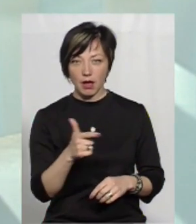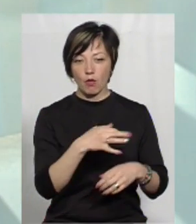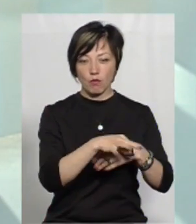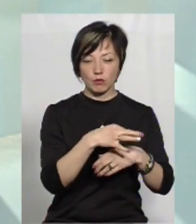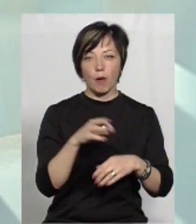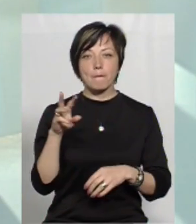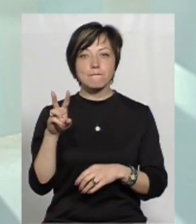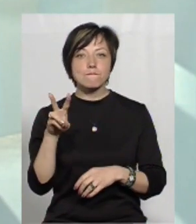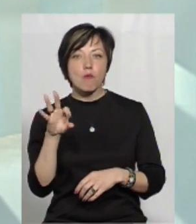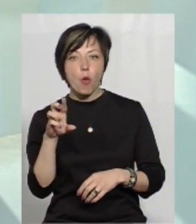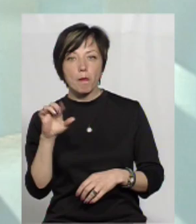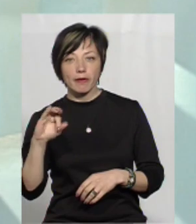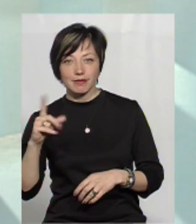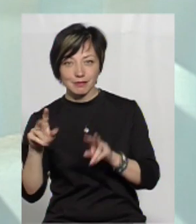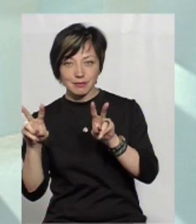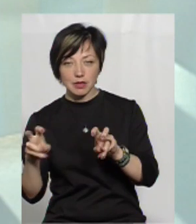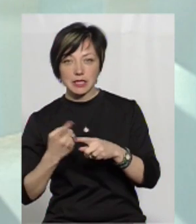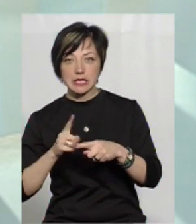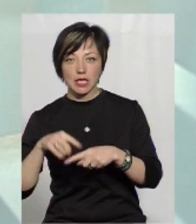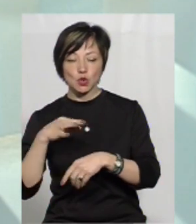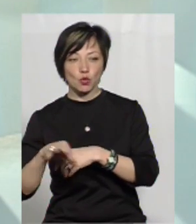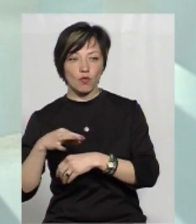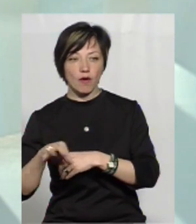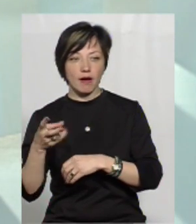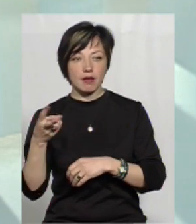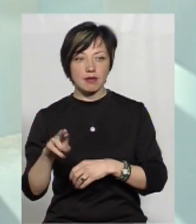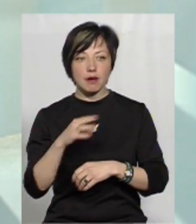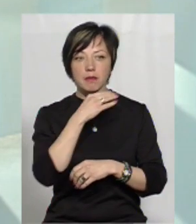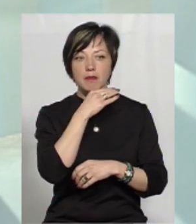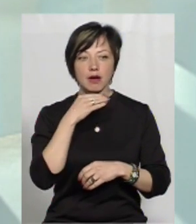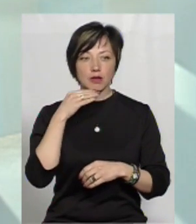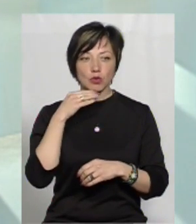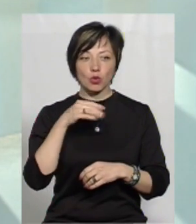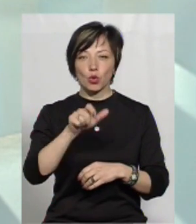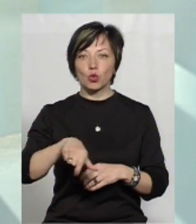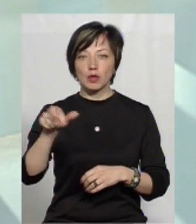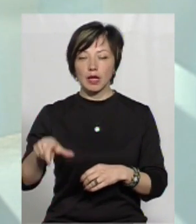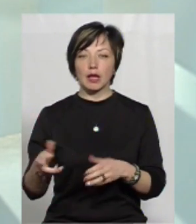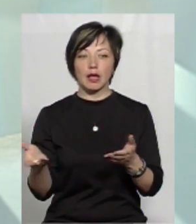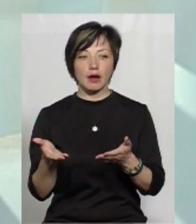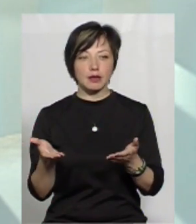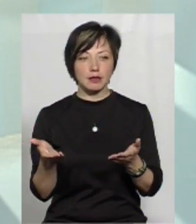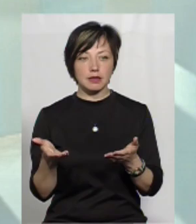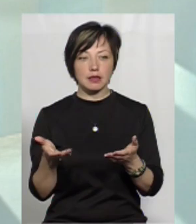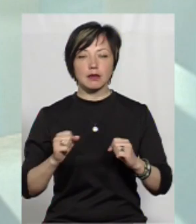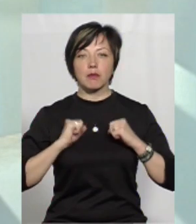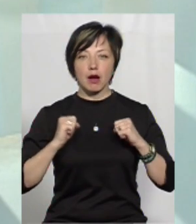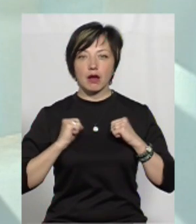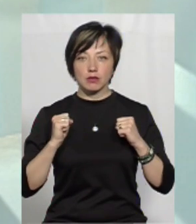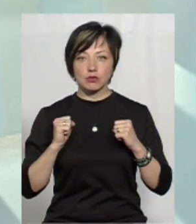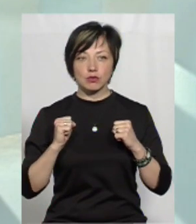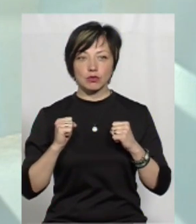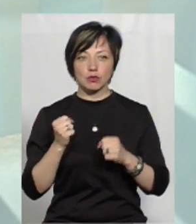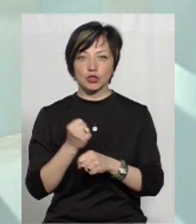Мобінг – це цькування багатьох людей, які намагаються